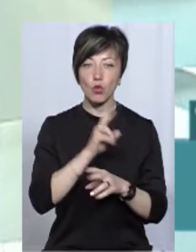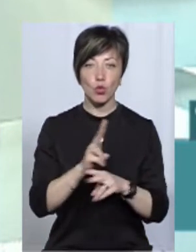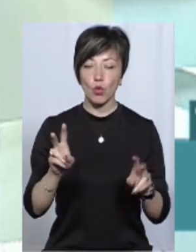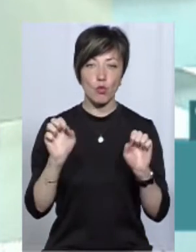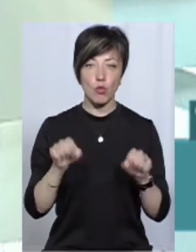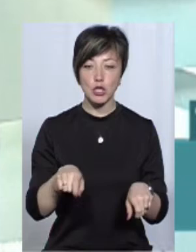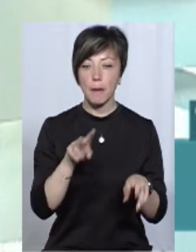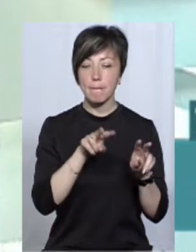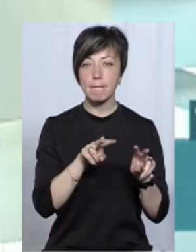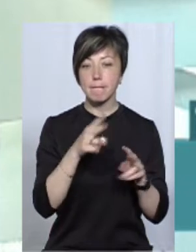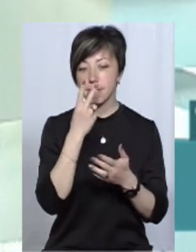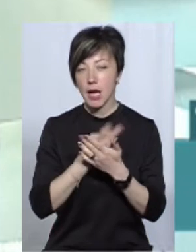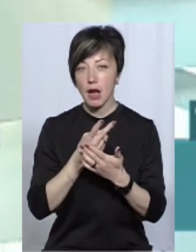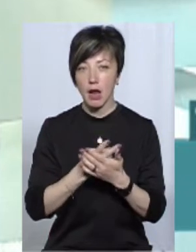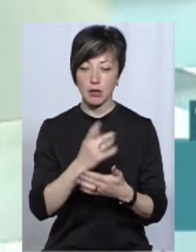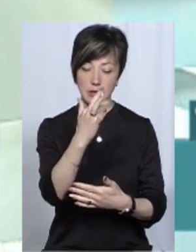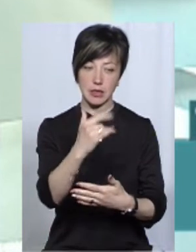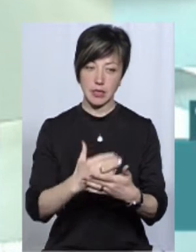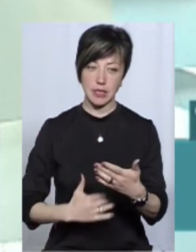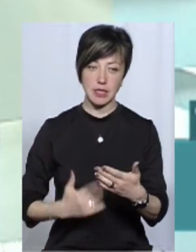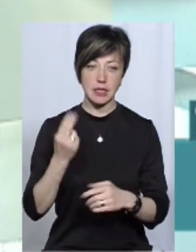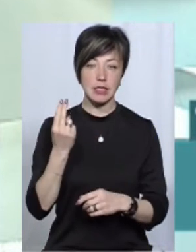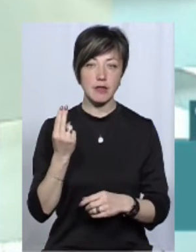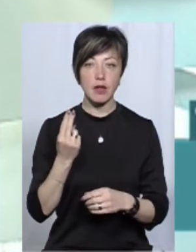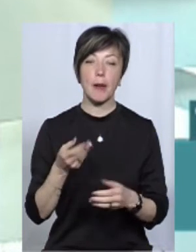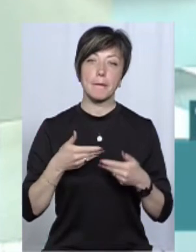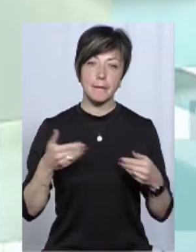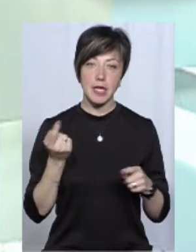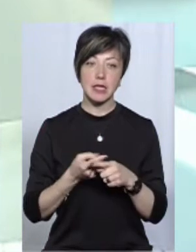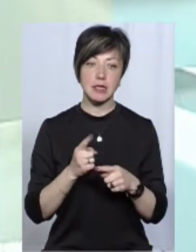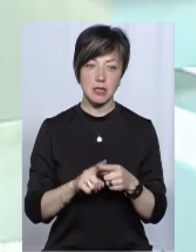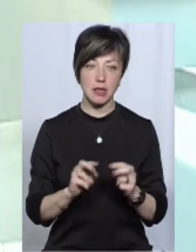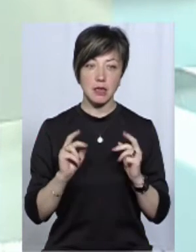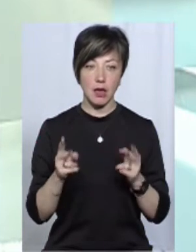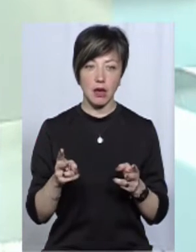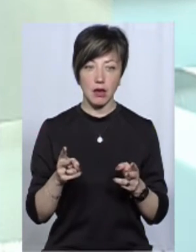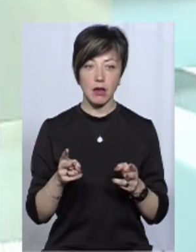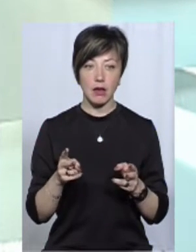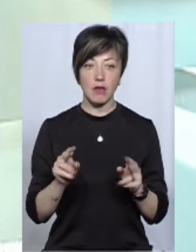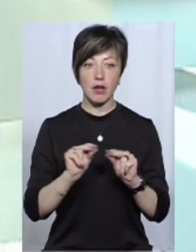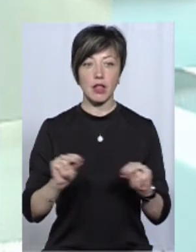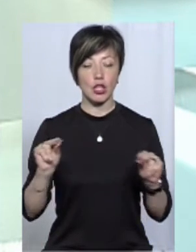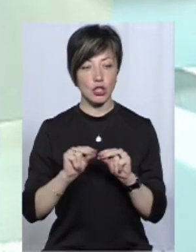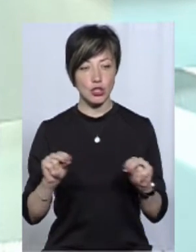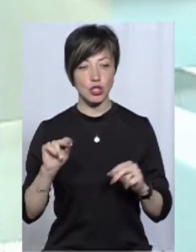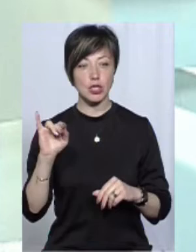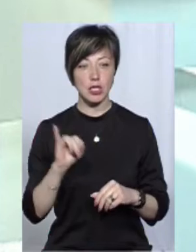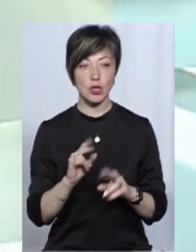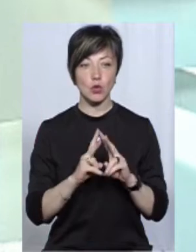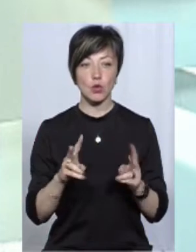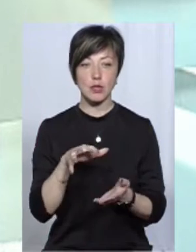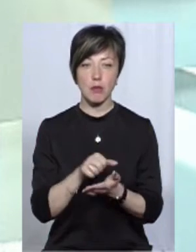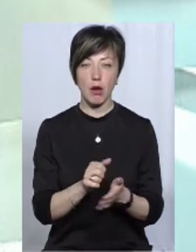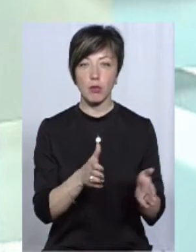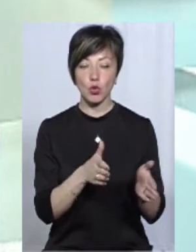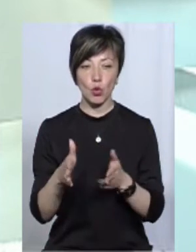-якої точки може переглянути поточні цифри. Ми це, як викладачі, ті, які